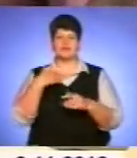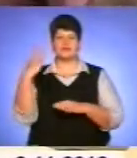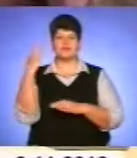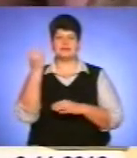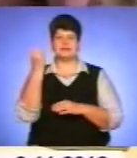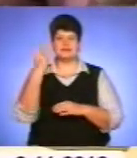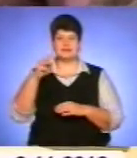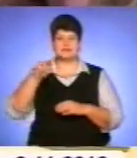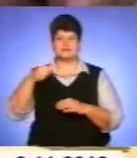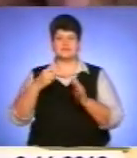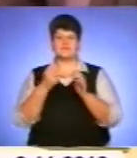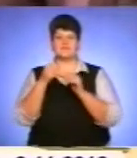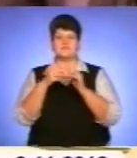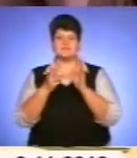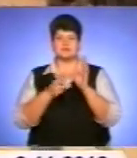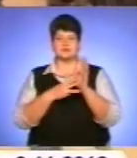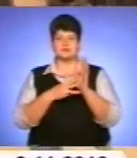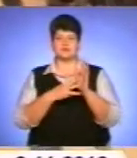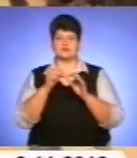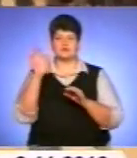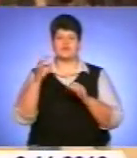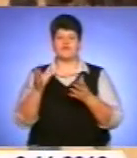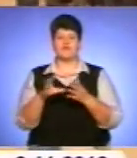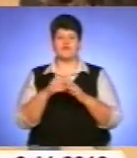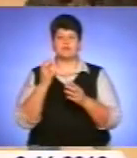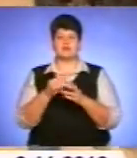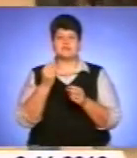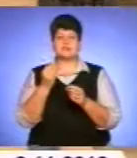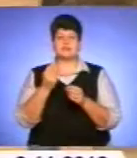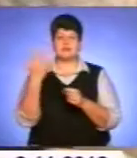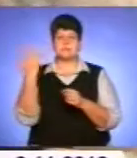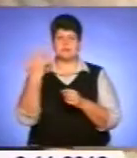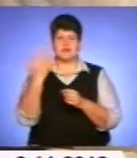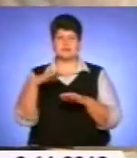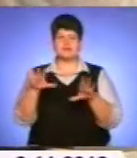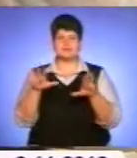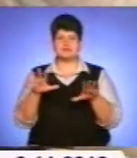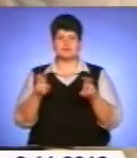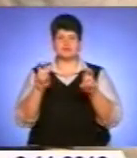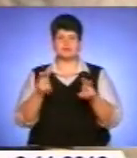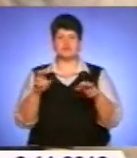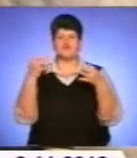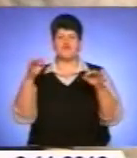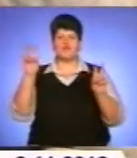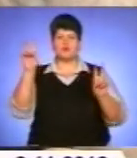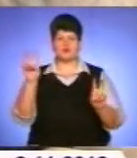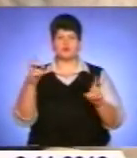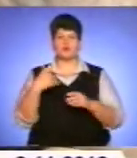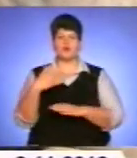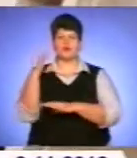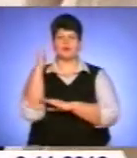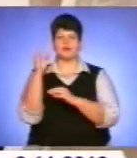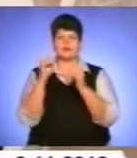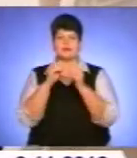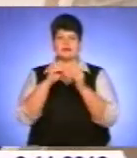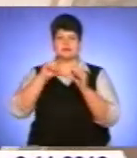,18% виборців. П'яте місце посіла політична партія «Всеукраїнське об'єднання «Свобода», за яку проголосували 10